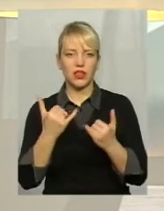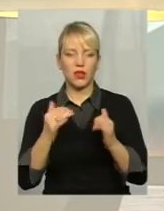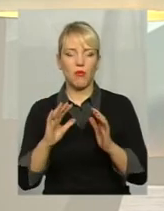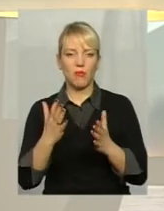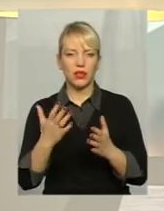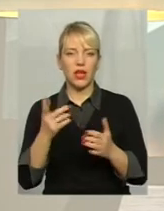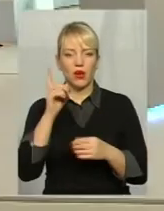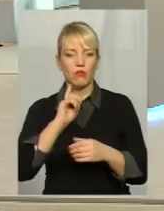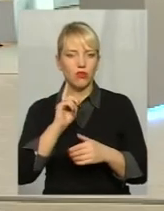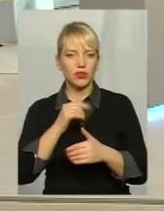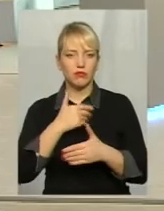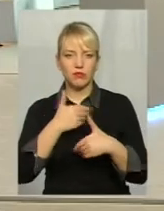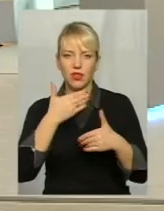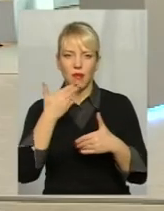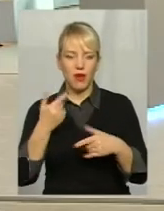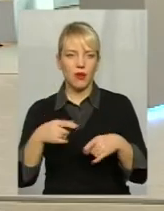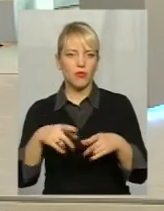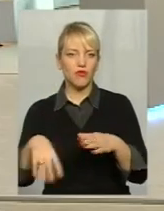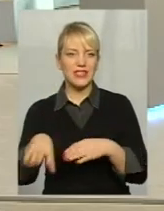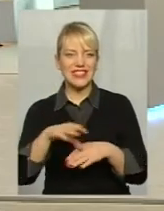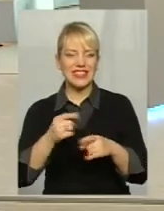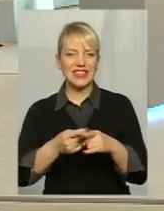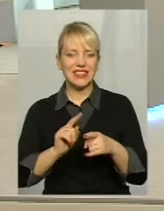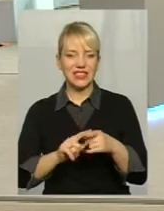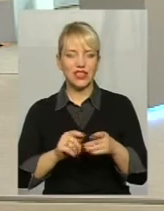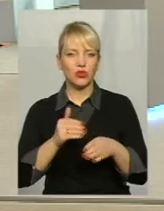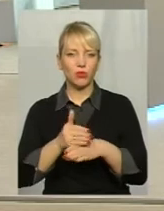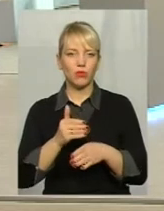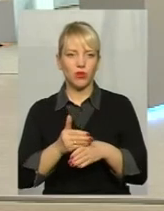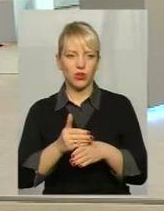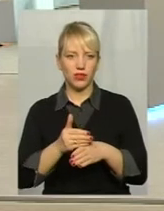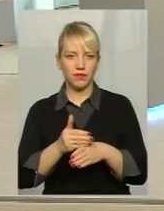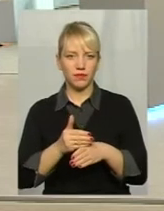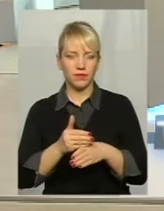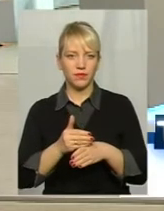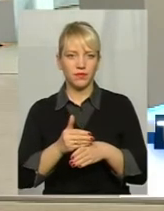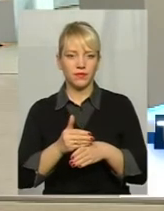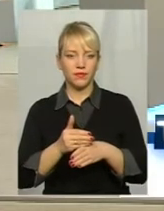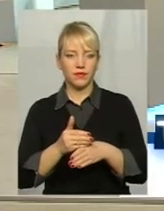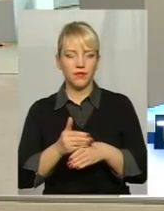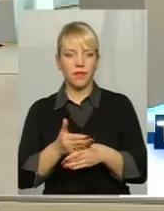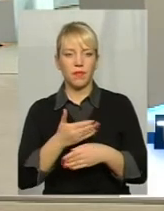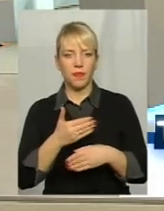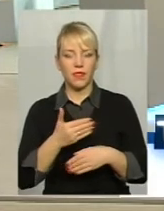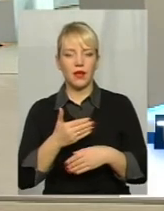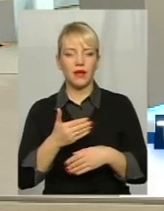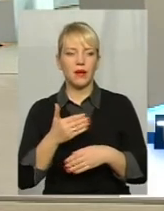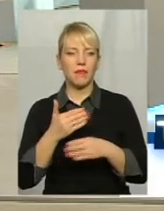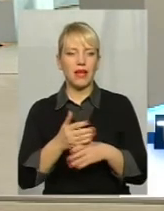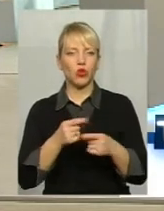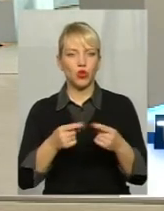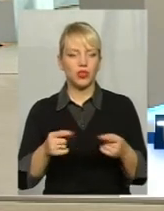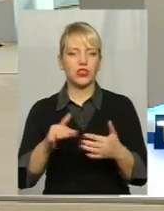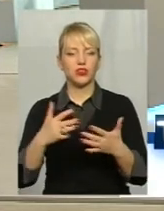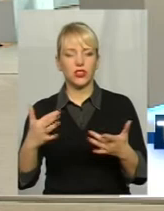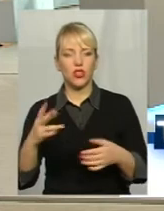що ми навіть і не маємо всієї допомоги методологічної і так далі Але